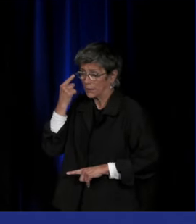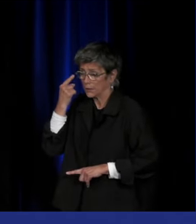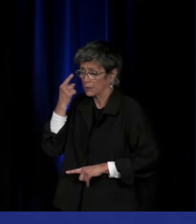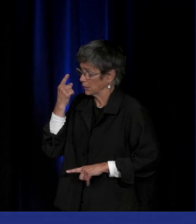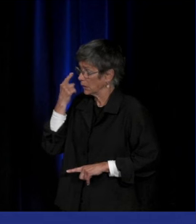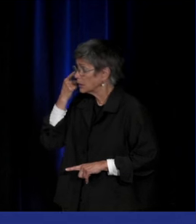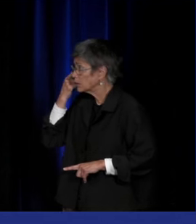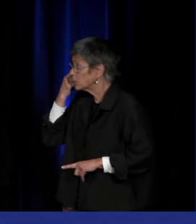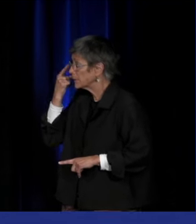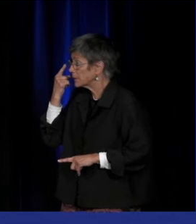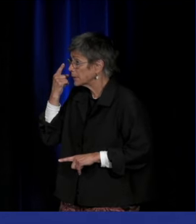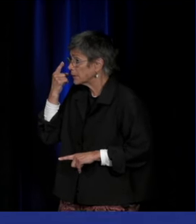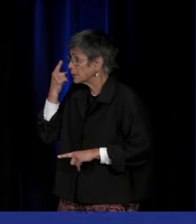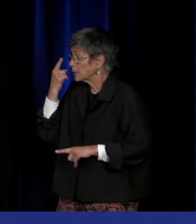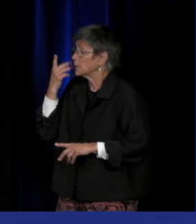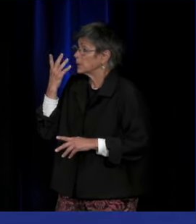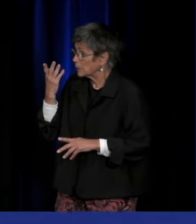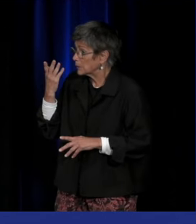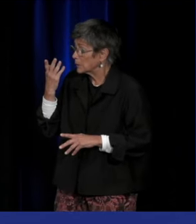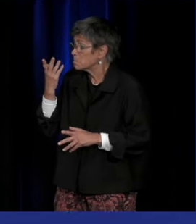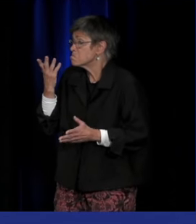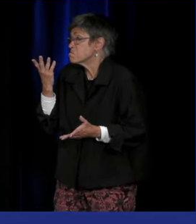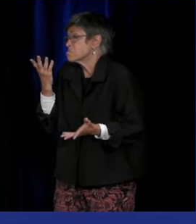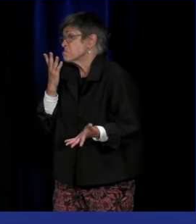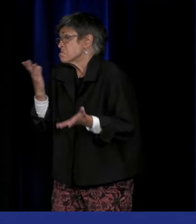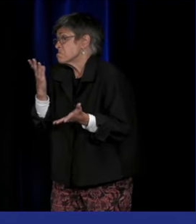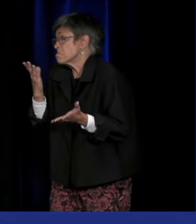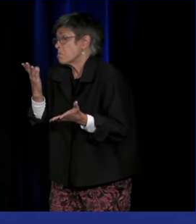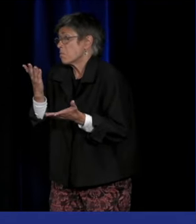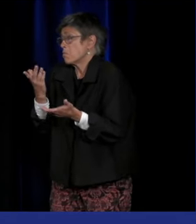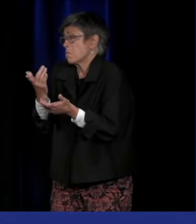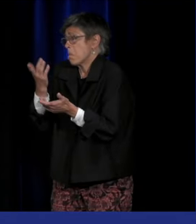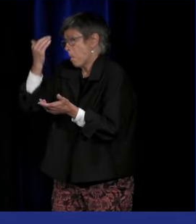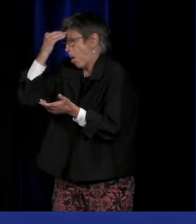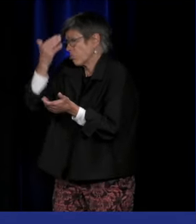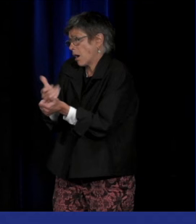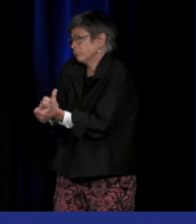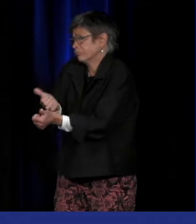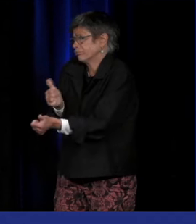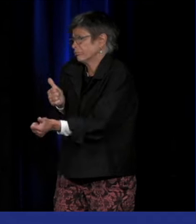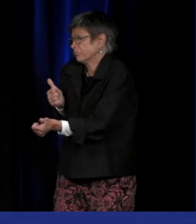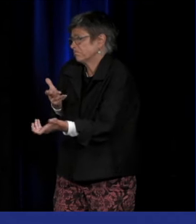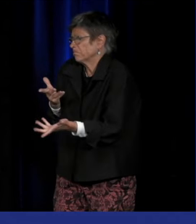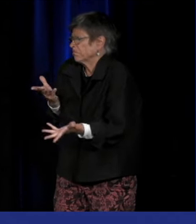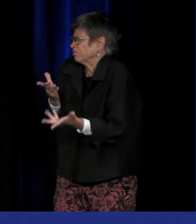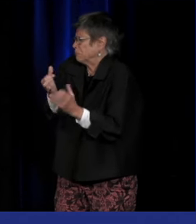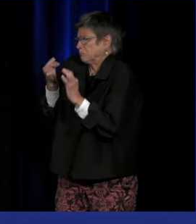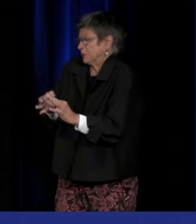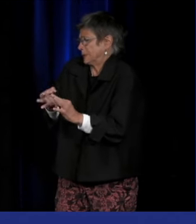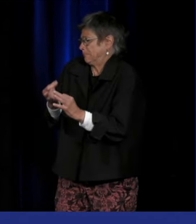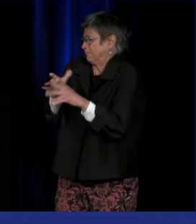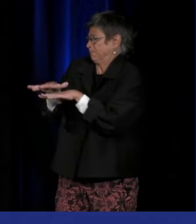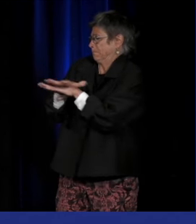elle était trisomique elle était probablement avec un retard mental mais on ne sait pas trop